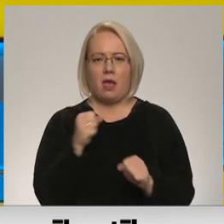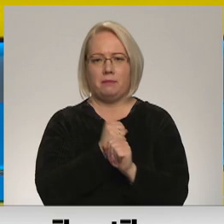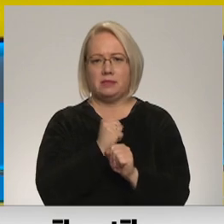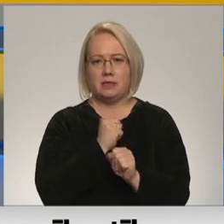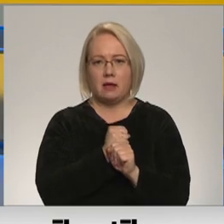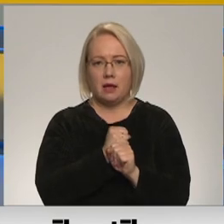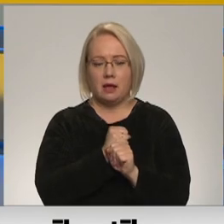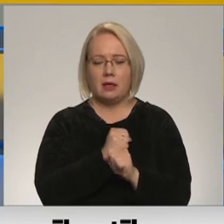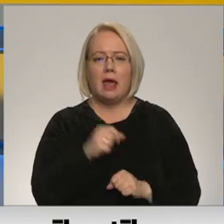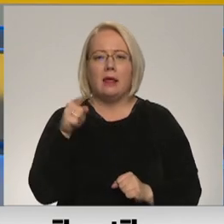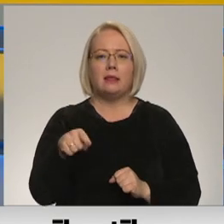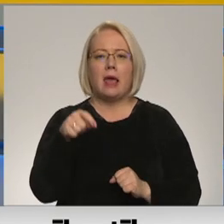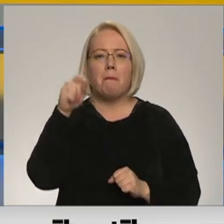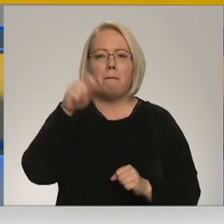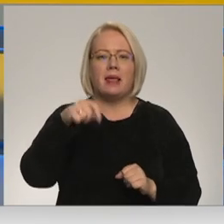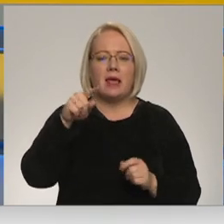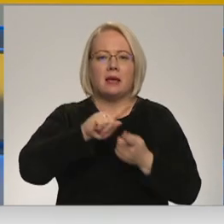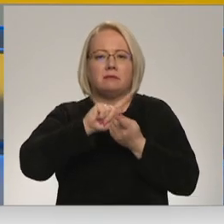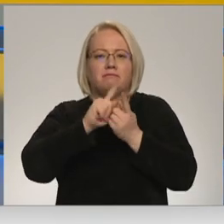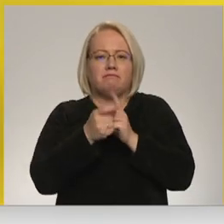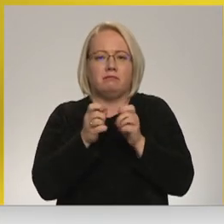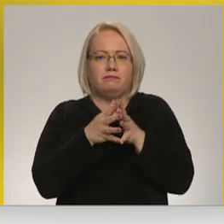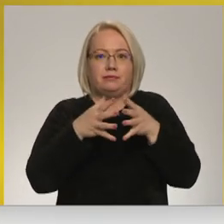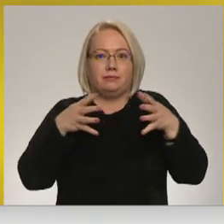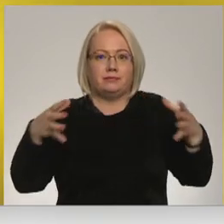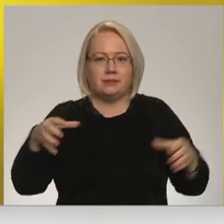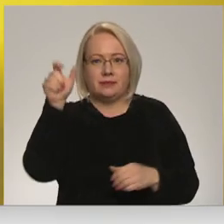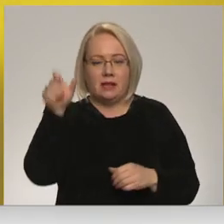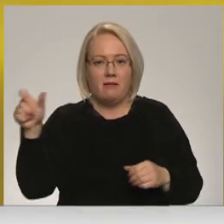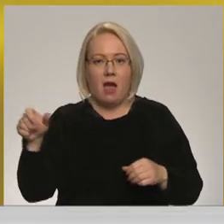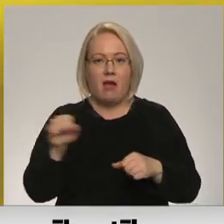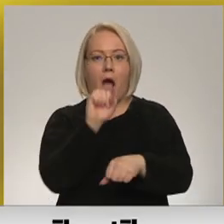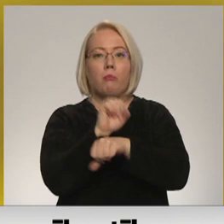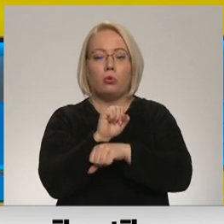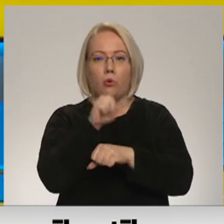Vai šie pilieni, kas pārvēršas okejānā, jūs, prāt, var apturēt Putinu?